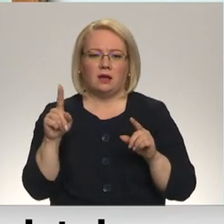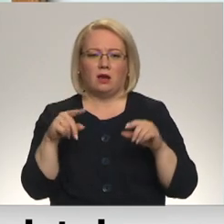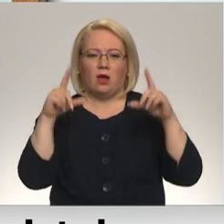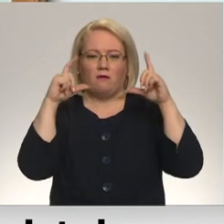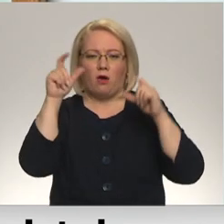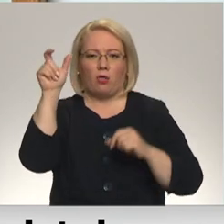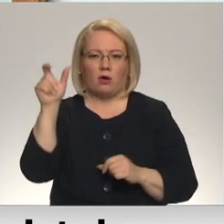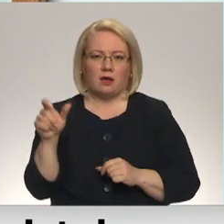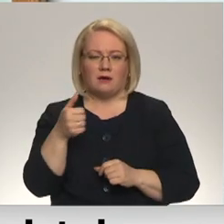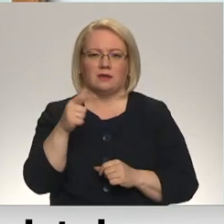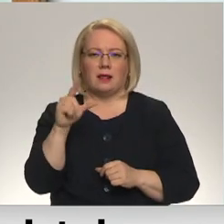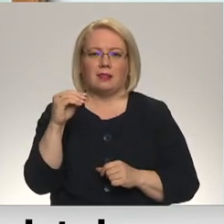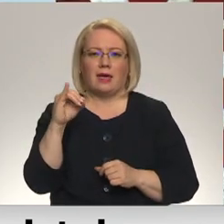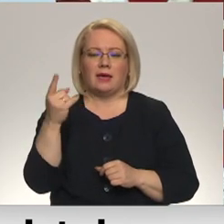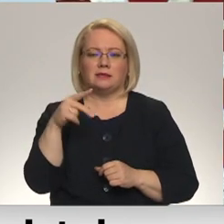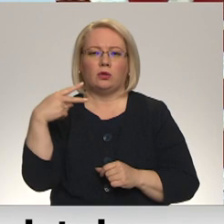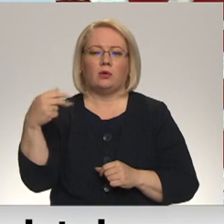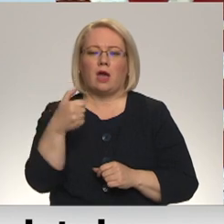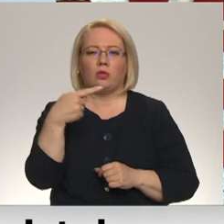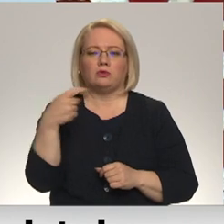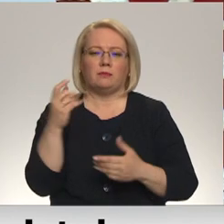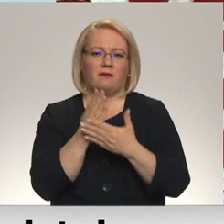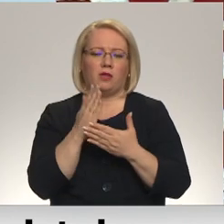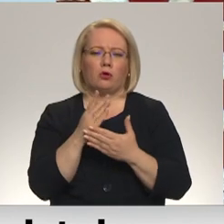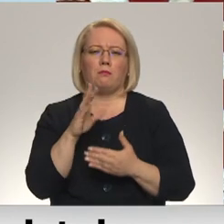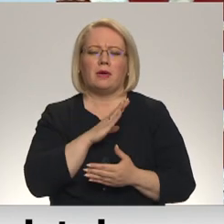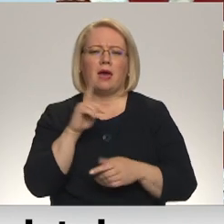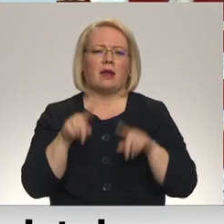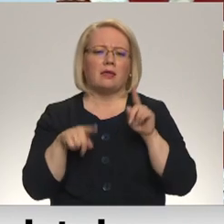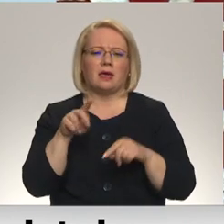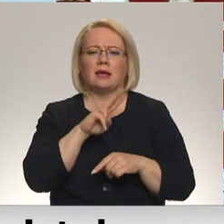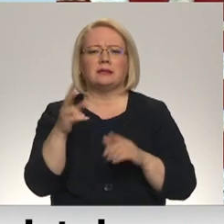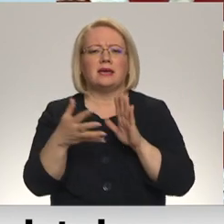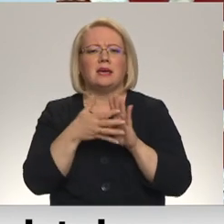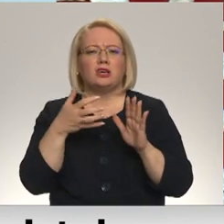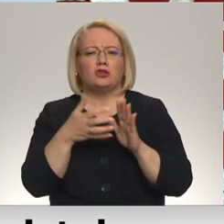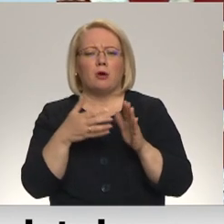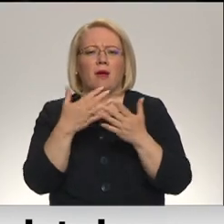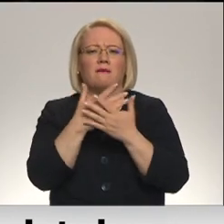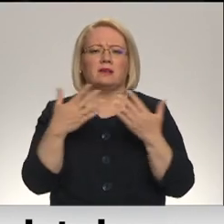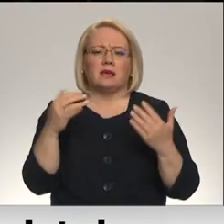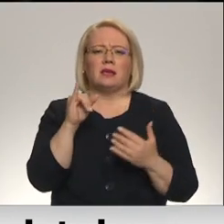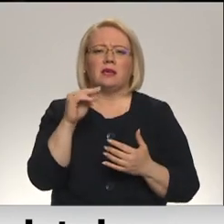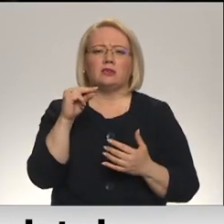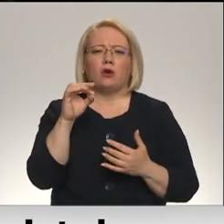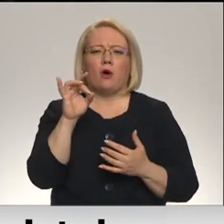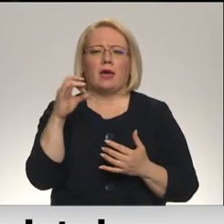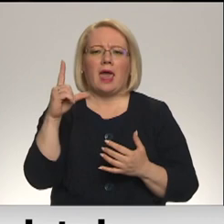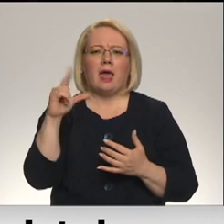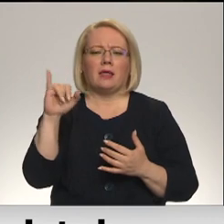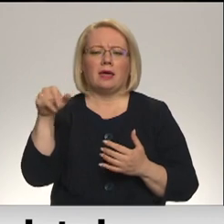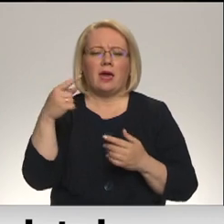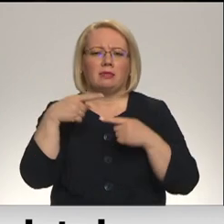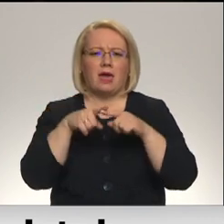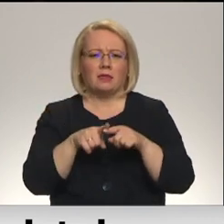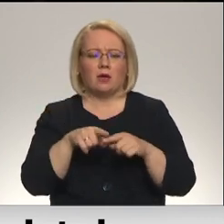Jānis Gleizds 20. gadsimta vidū bija viens no retejiem, kas savos darbos izmantoja izuhēlietehniku, turklāt savas idejas pirms tām